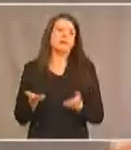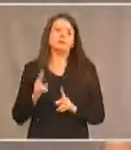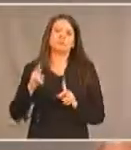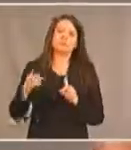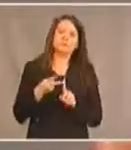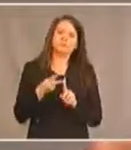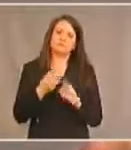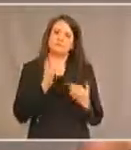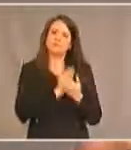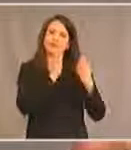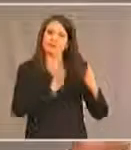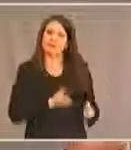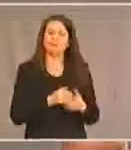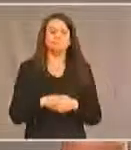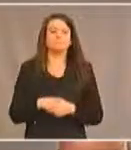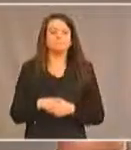deuxième intervenant